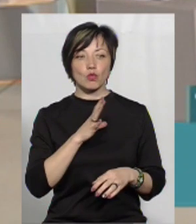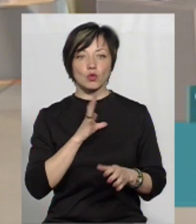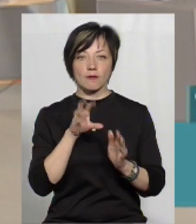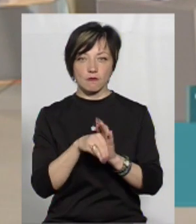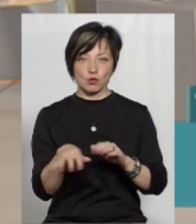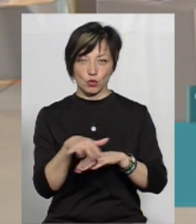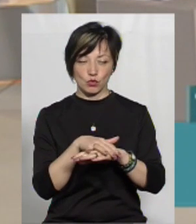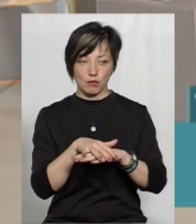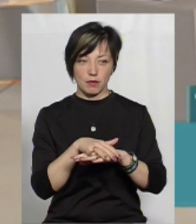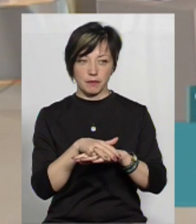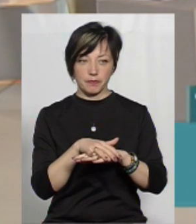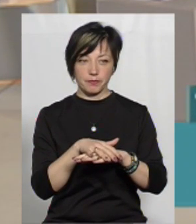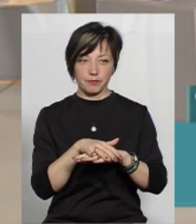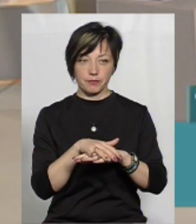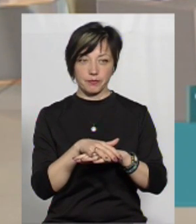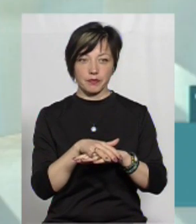соціумі.